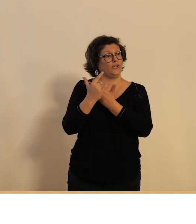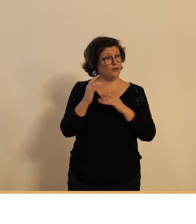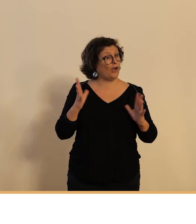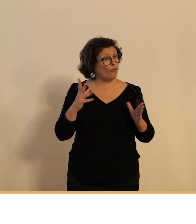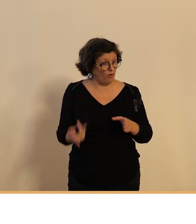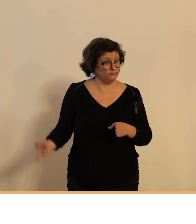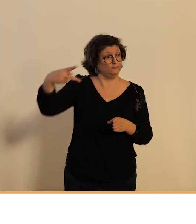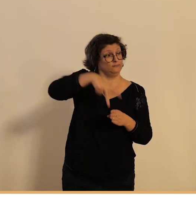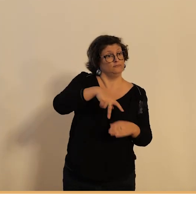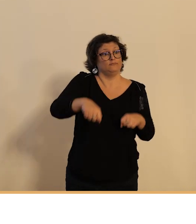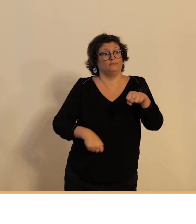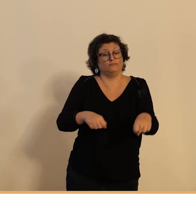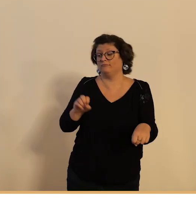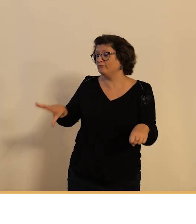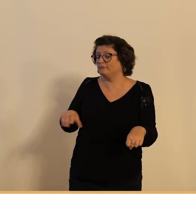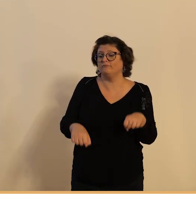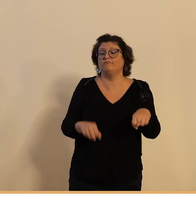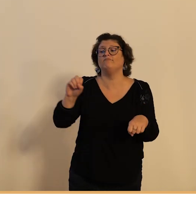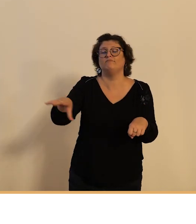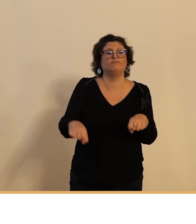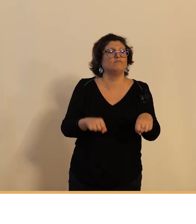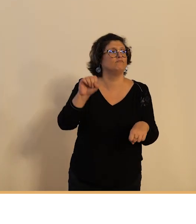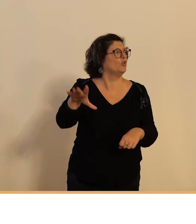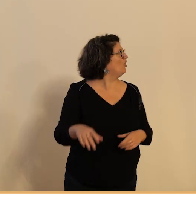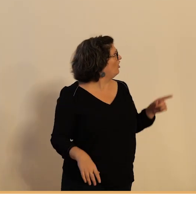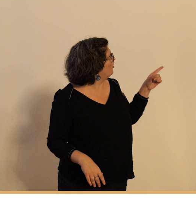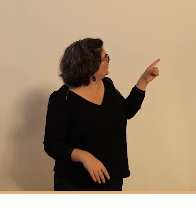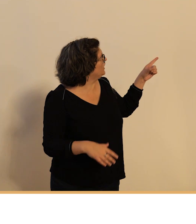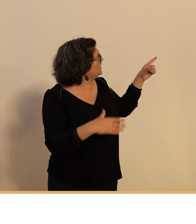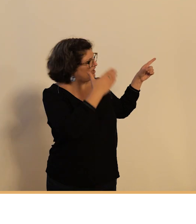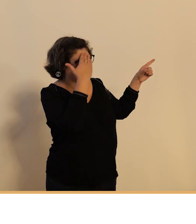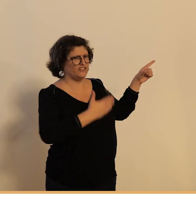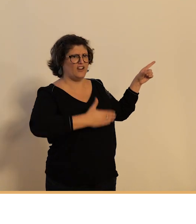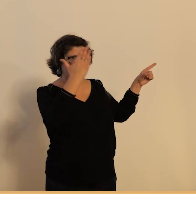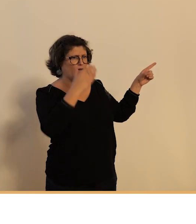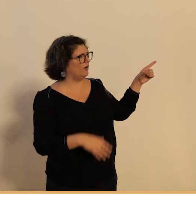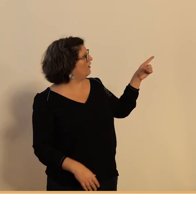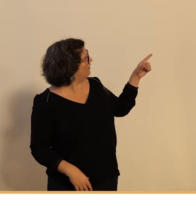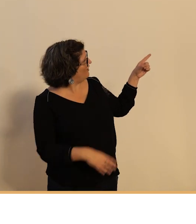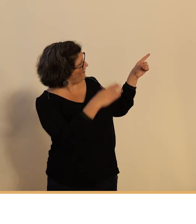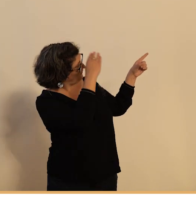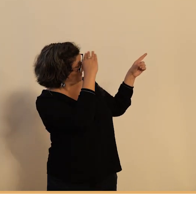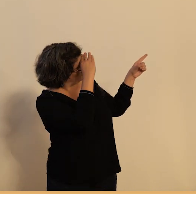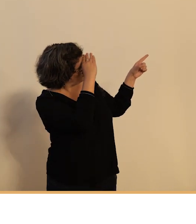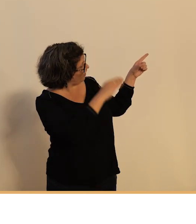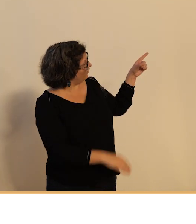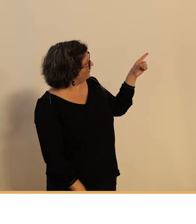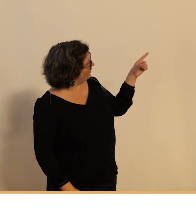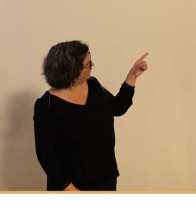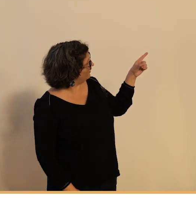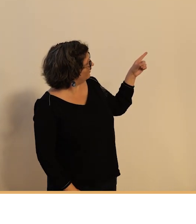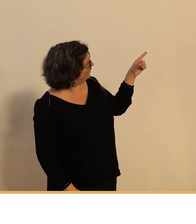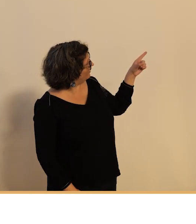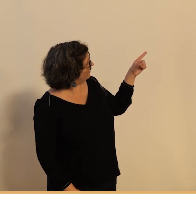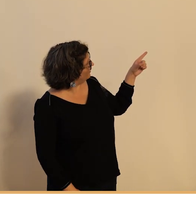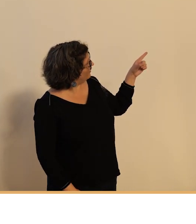avez un des facteurs les plus célèbres qui est au pied de la place Paulbert donc on devine tout à fait à droite le